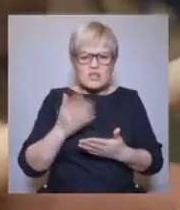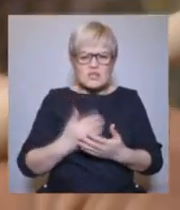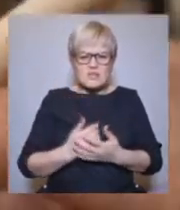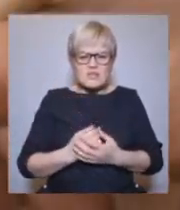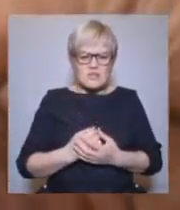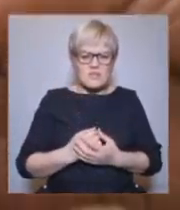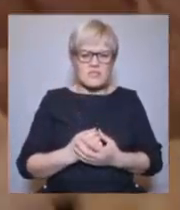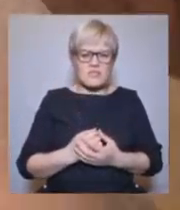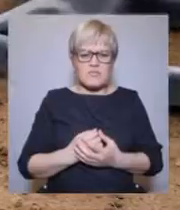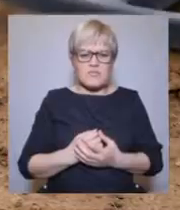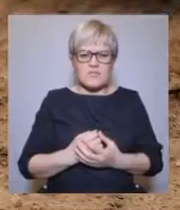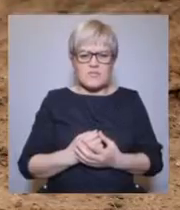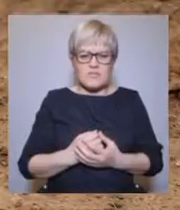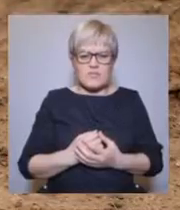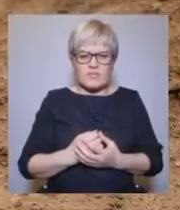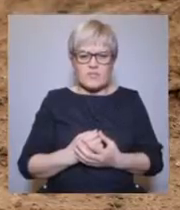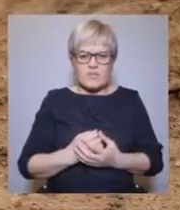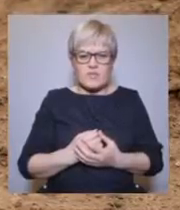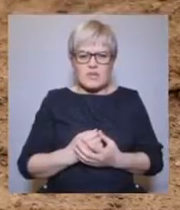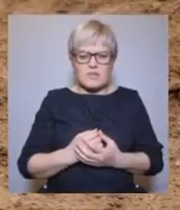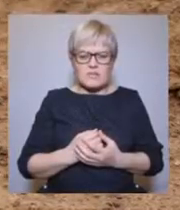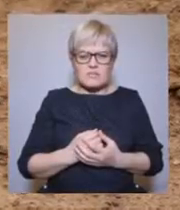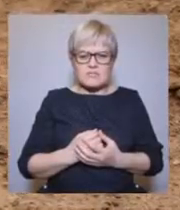Керамики наиболее интересны для археологов!